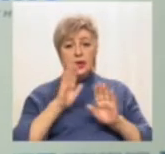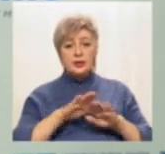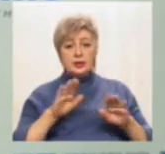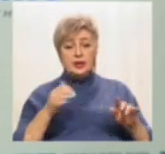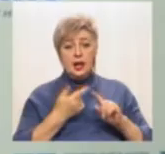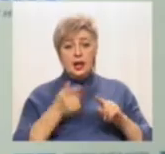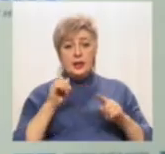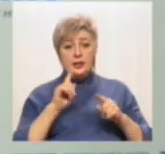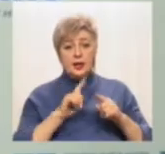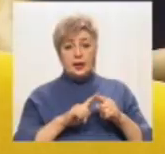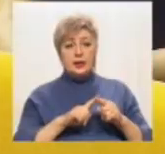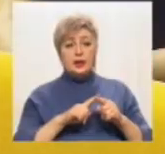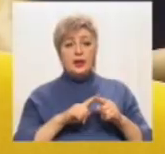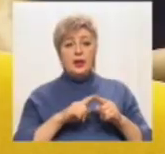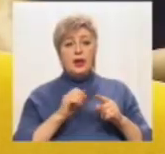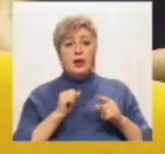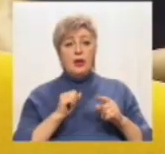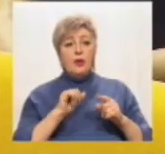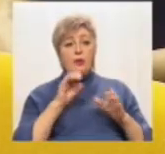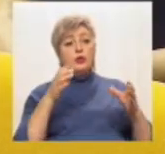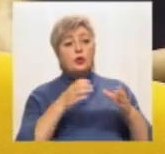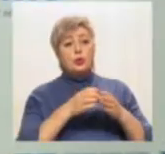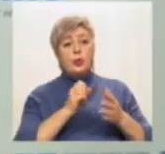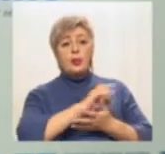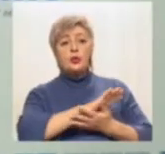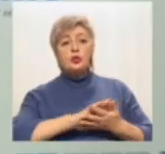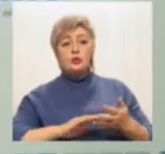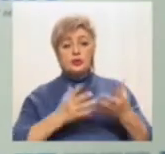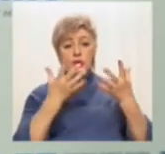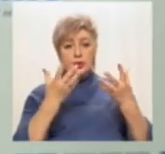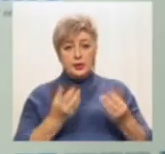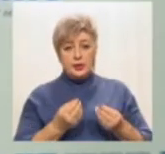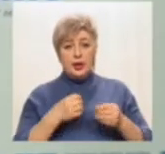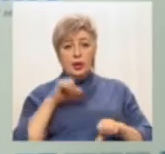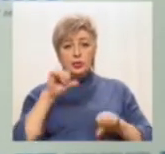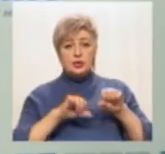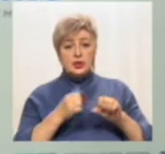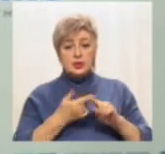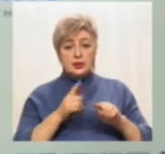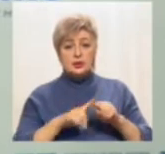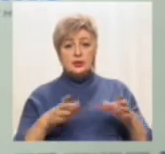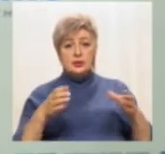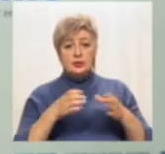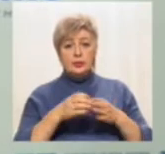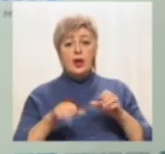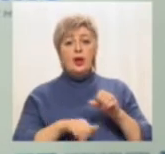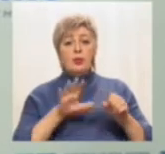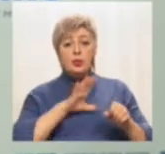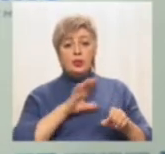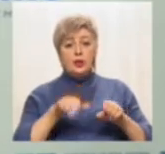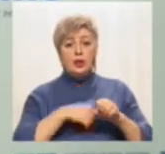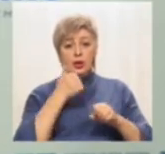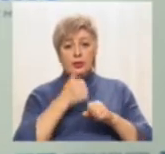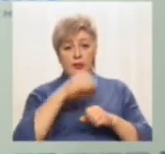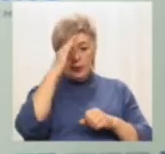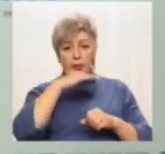перебувають в групах продовженого дня школи. Учасниками цієї групи були голова батьківського комітету